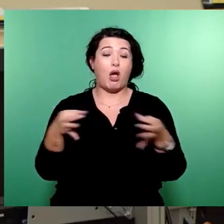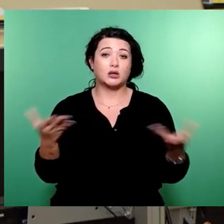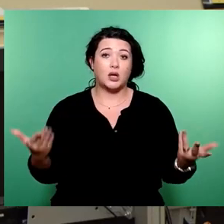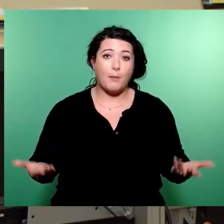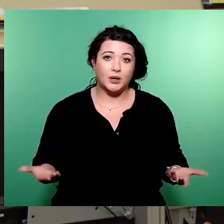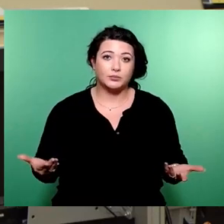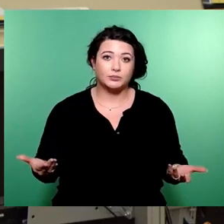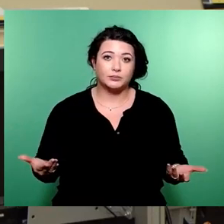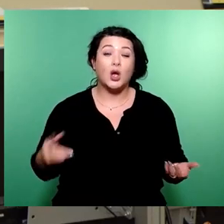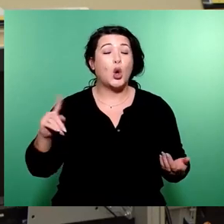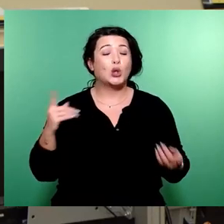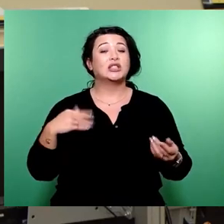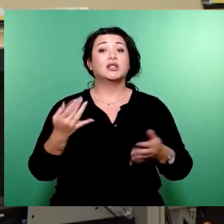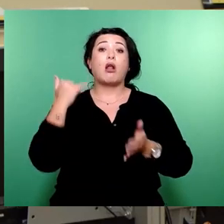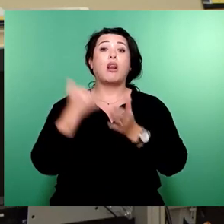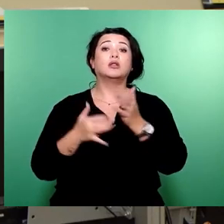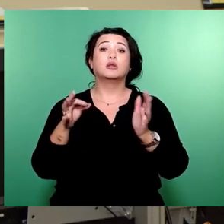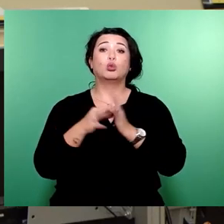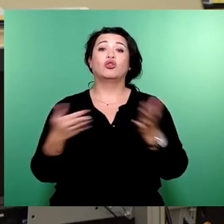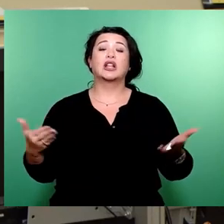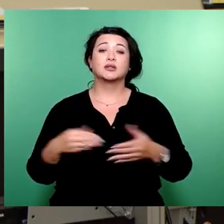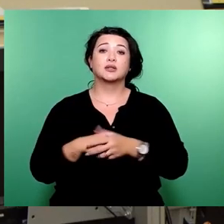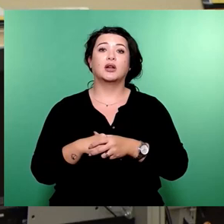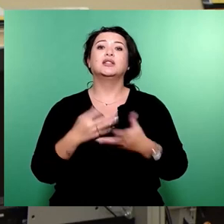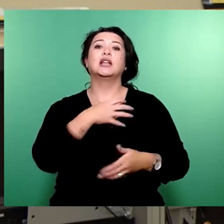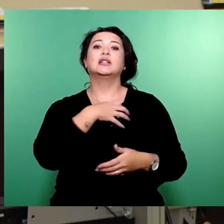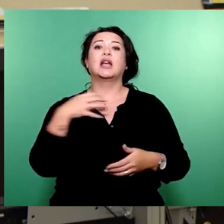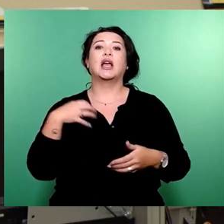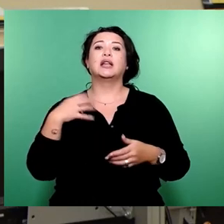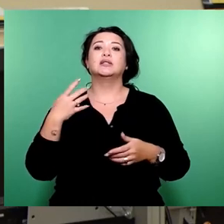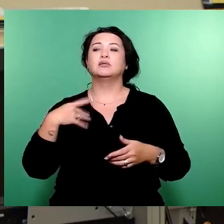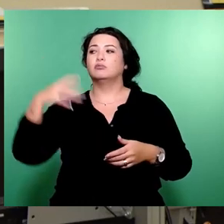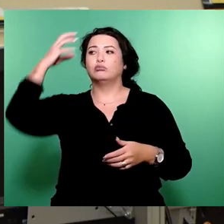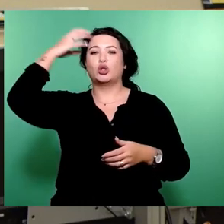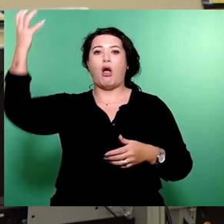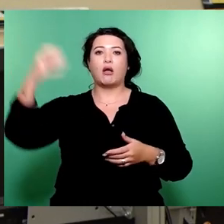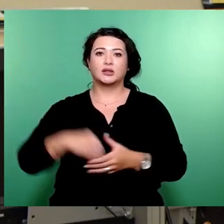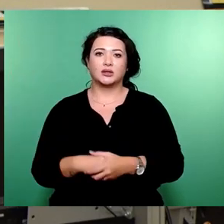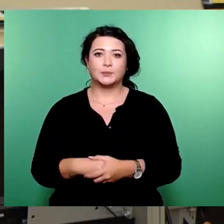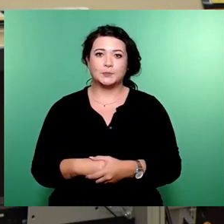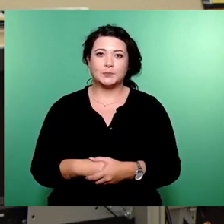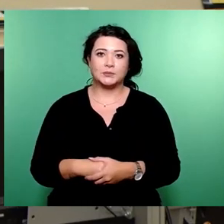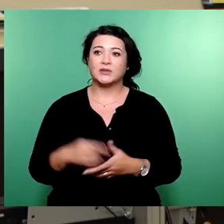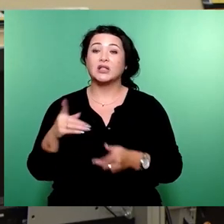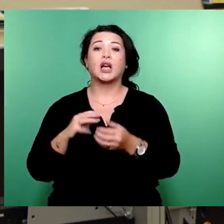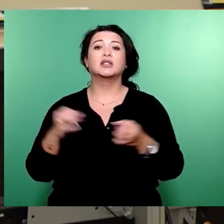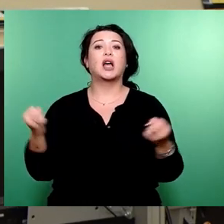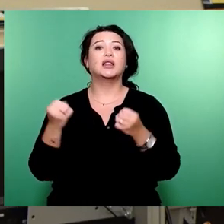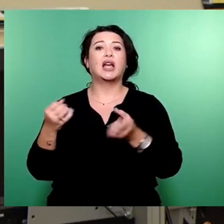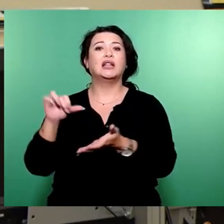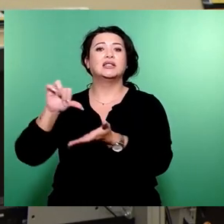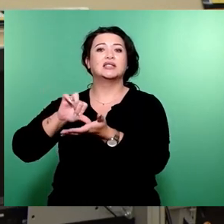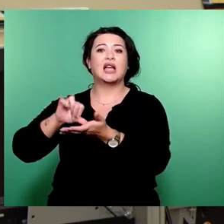Und schließlich letzter Punkt, die Dresden Monarchs. Ja, dieses Trainingszentrum hat uns in der letzten Zeit